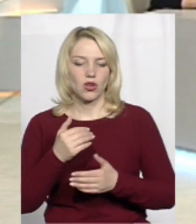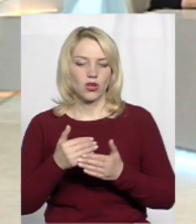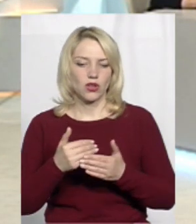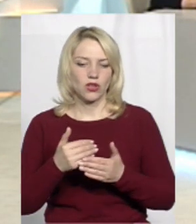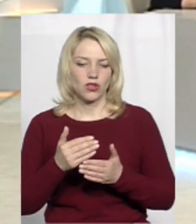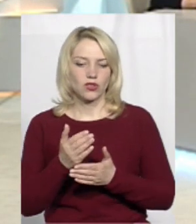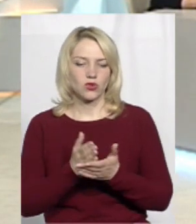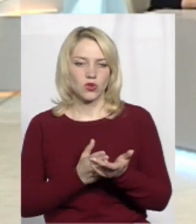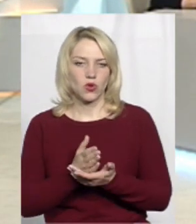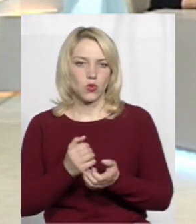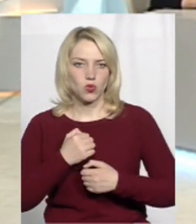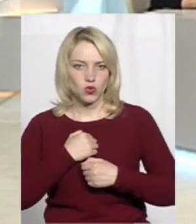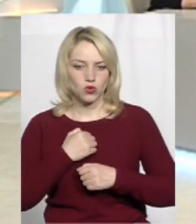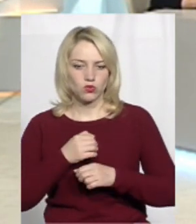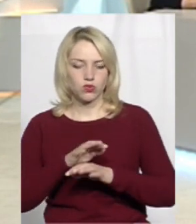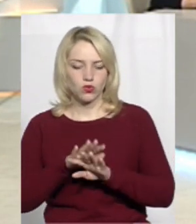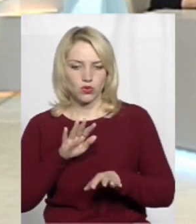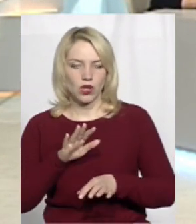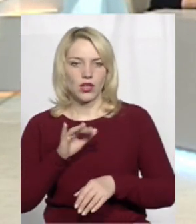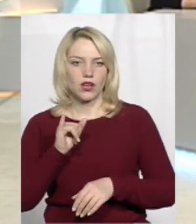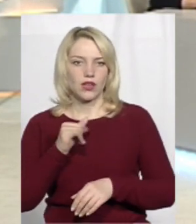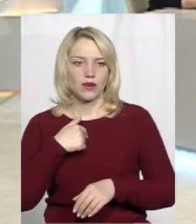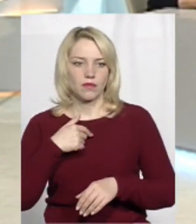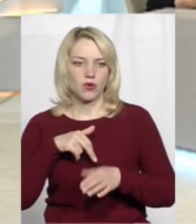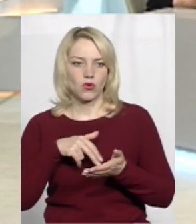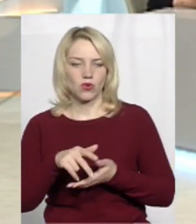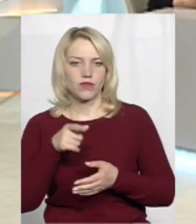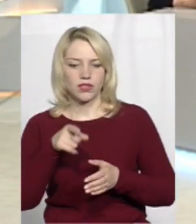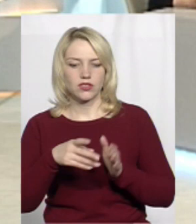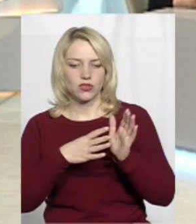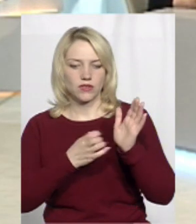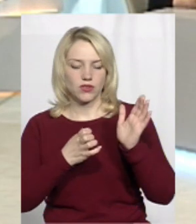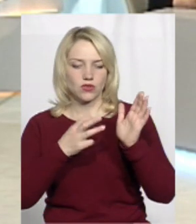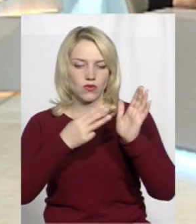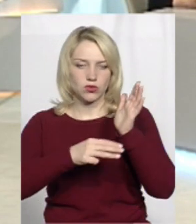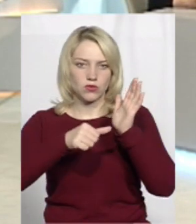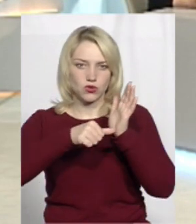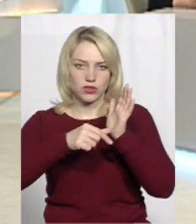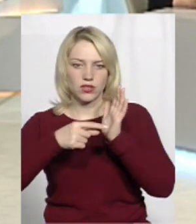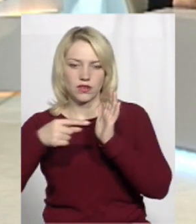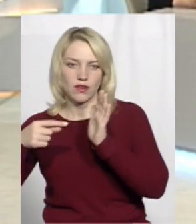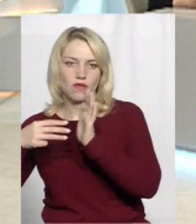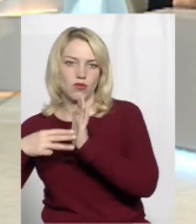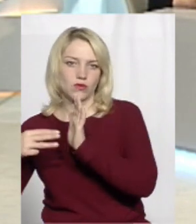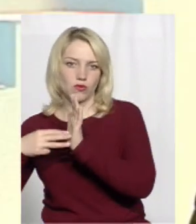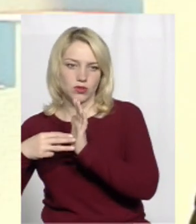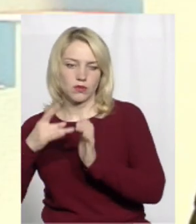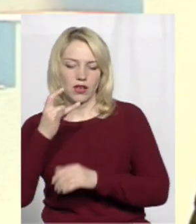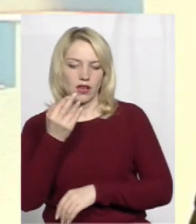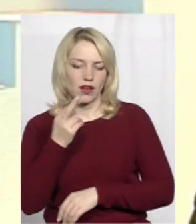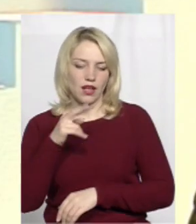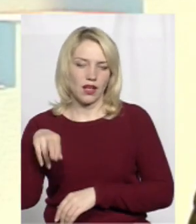проходив у 1986-1988 році. Рядовий